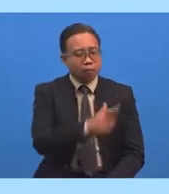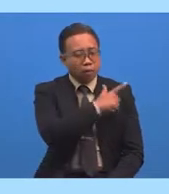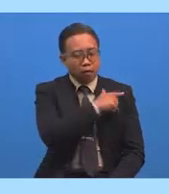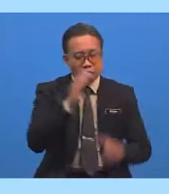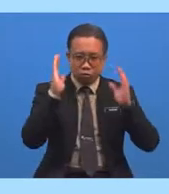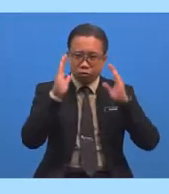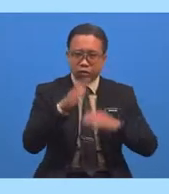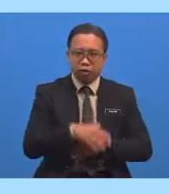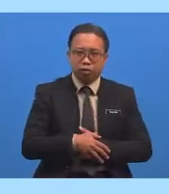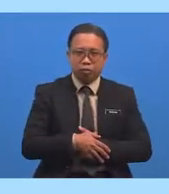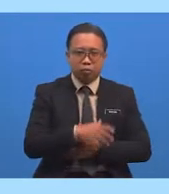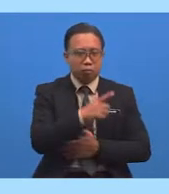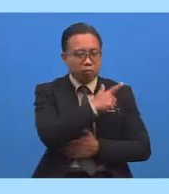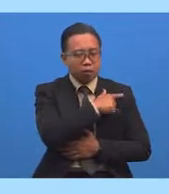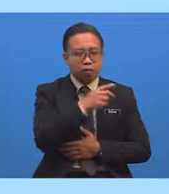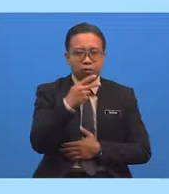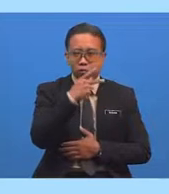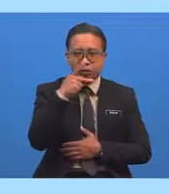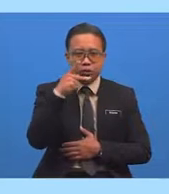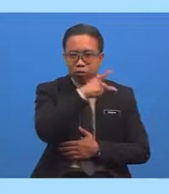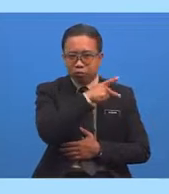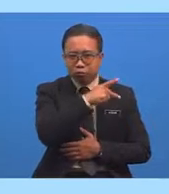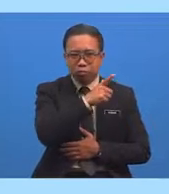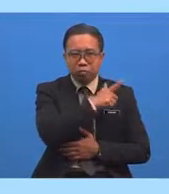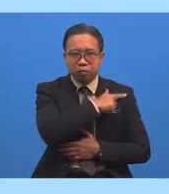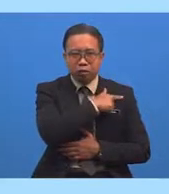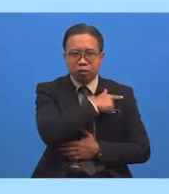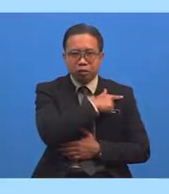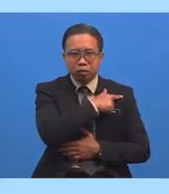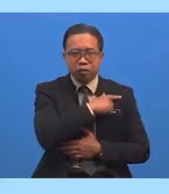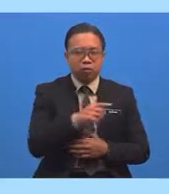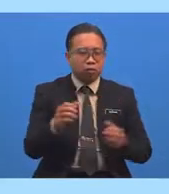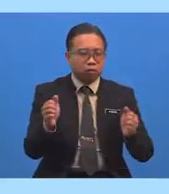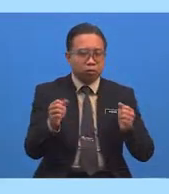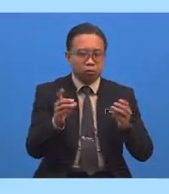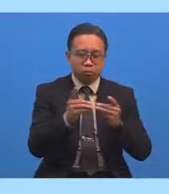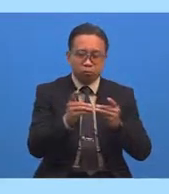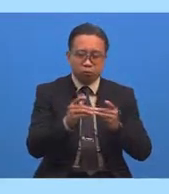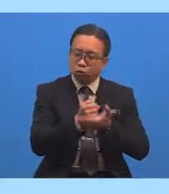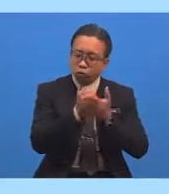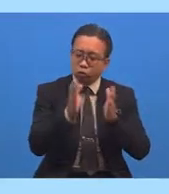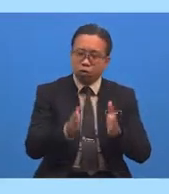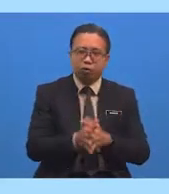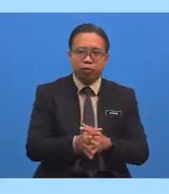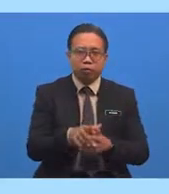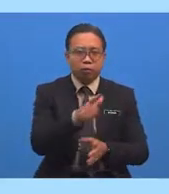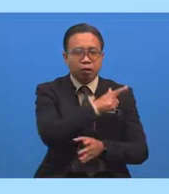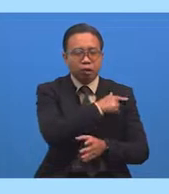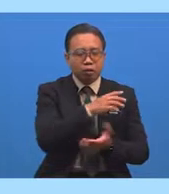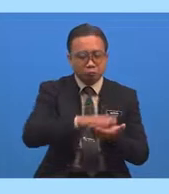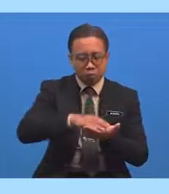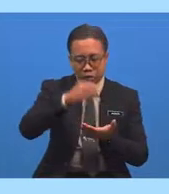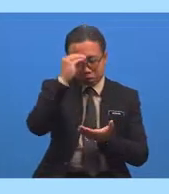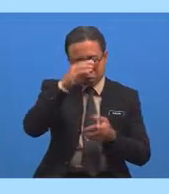Malas Berpuasa Malas Bergaul Dengan Masyarakat Malas Mengulang